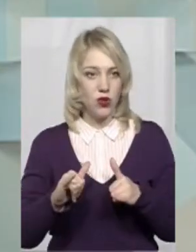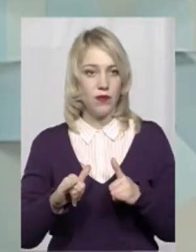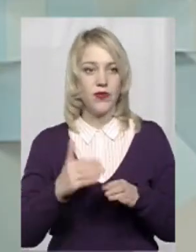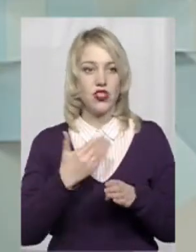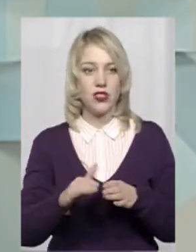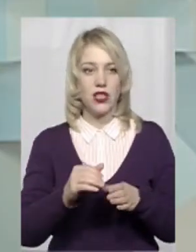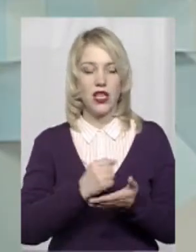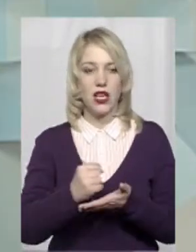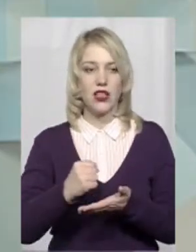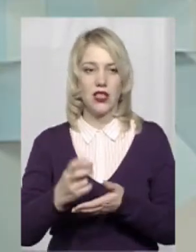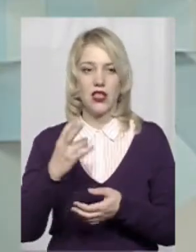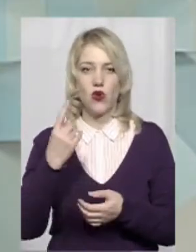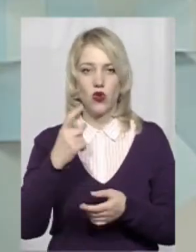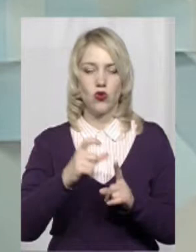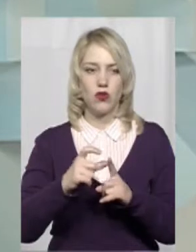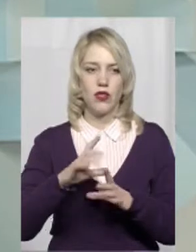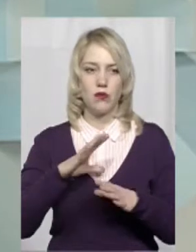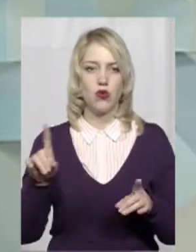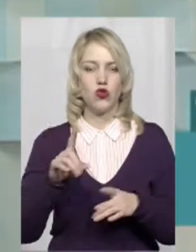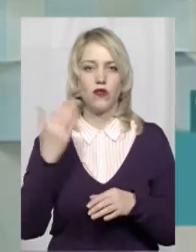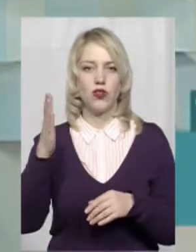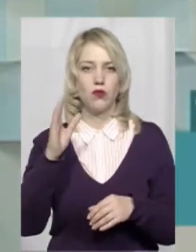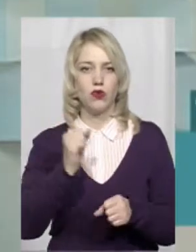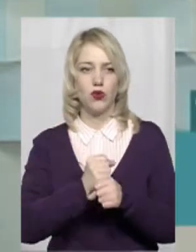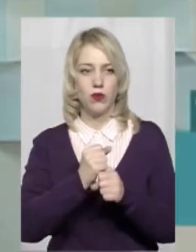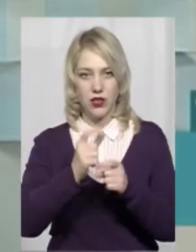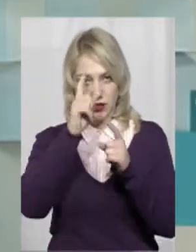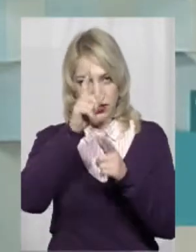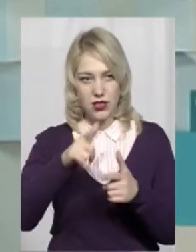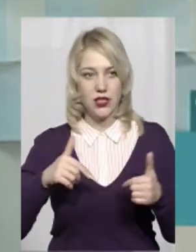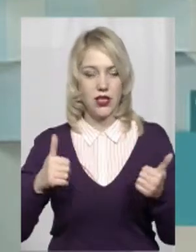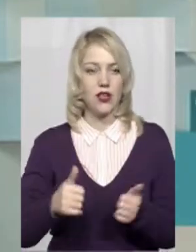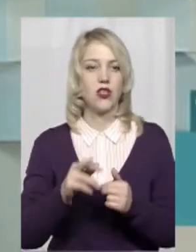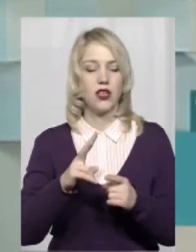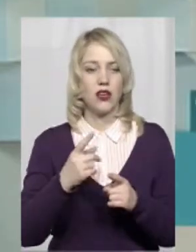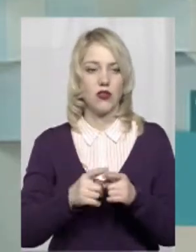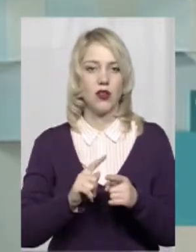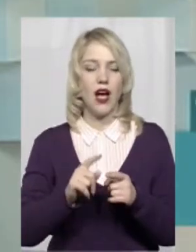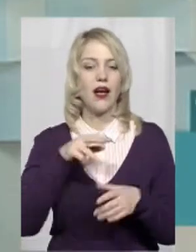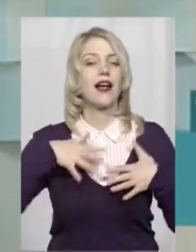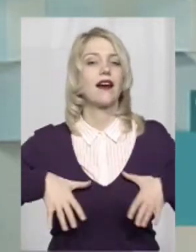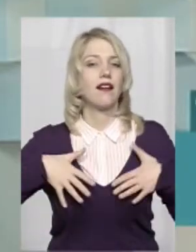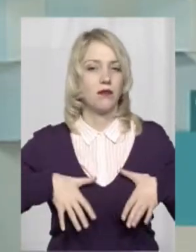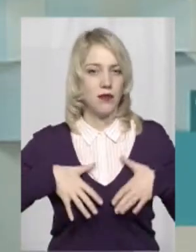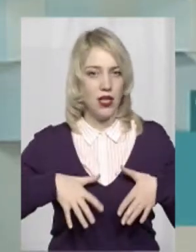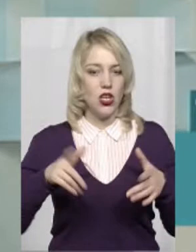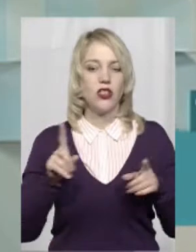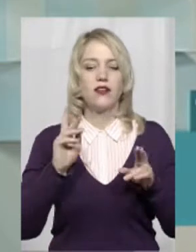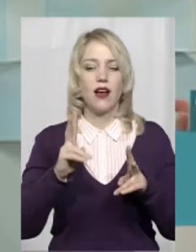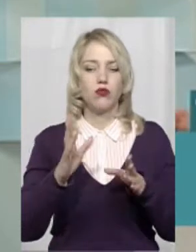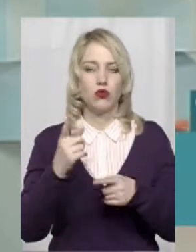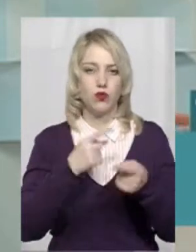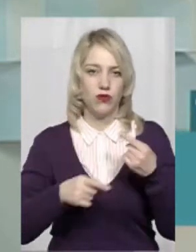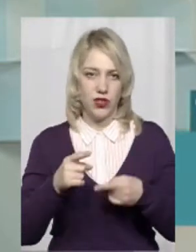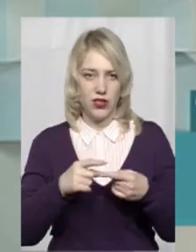в частини кандидатів не було жодного слова про те, що вони будуть робити з Кримом. Тобто, як вони будуть його повертати. Один з